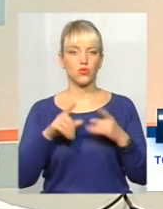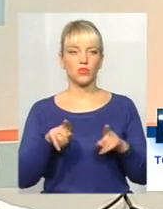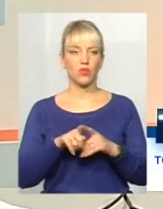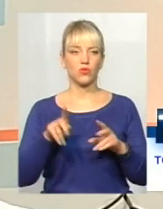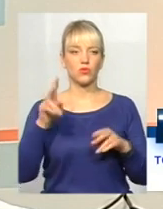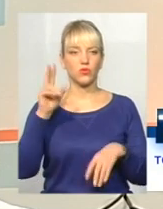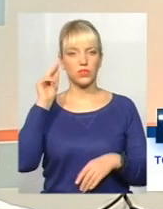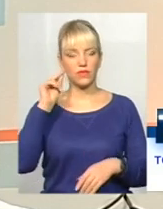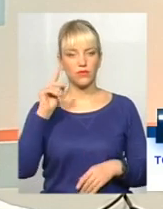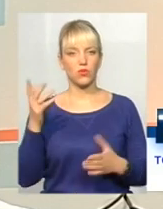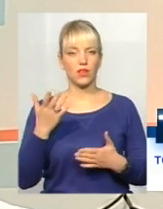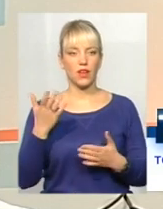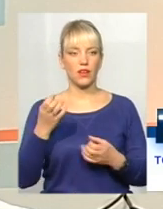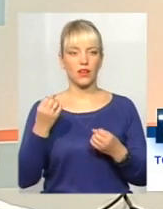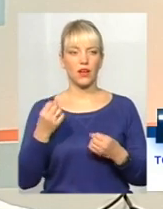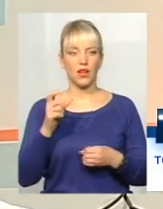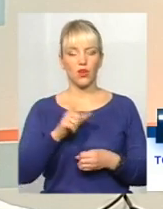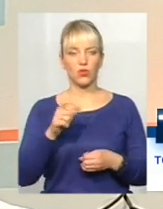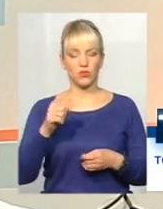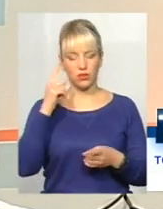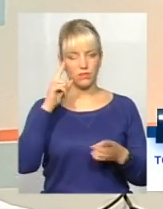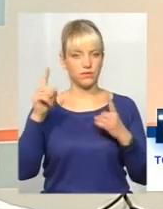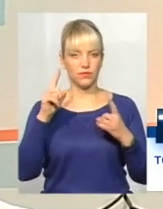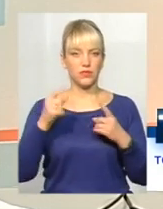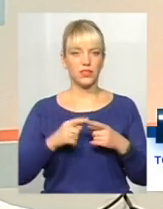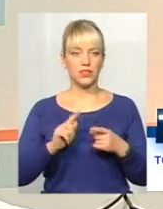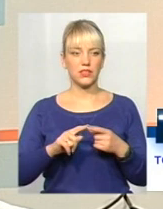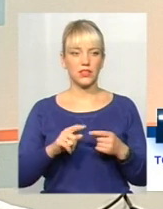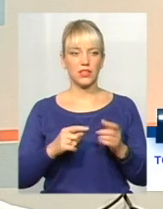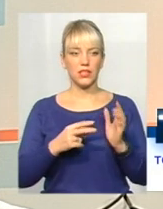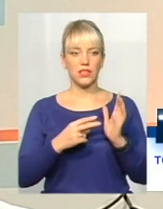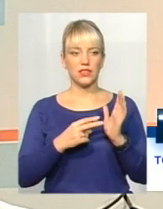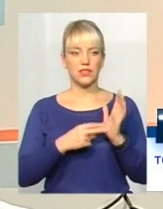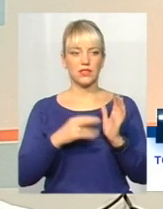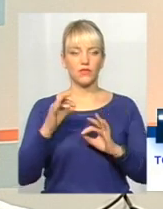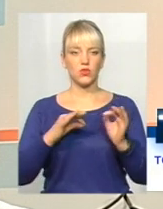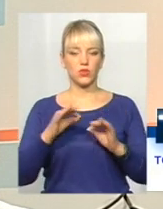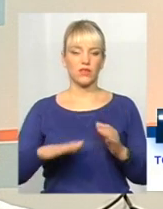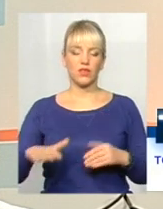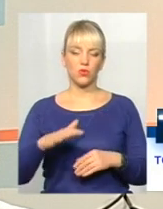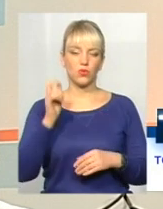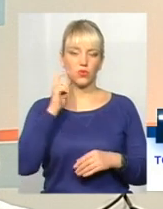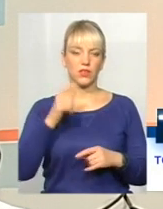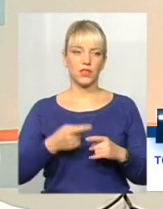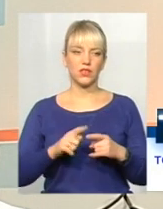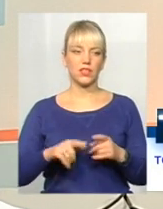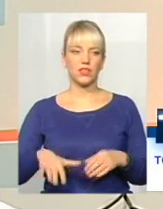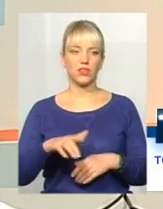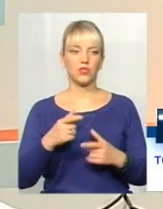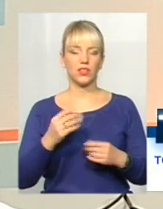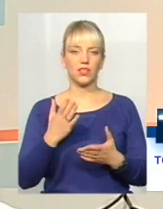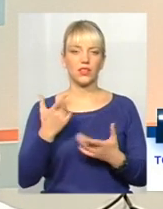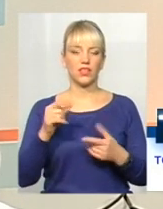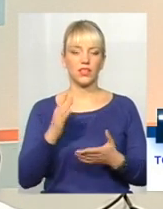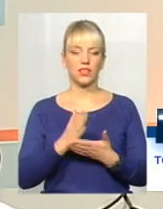яка людей проводить до тями, що 7% території України, це території, де є сміттєзвалище,